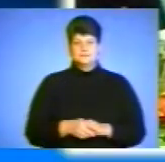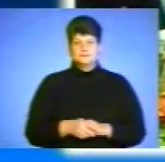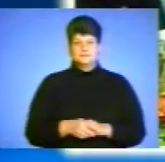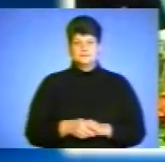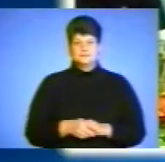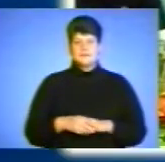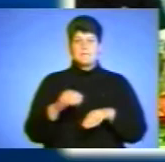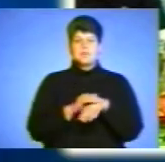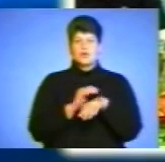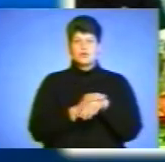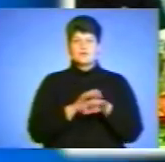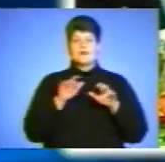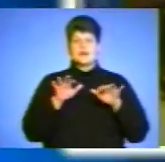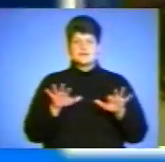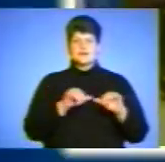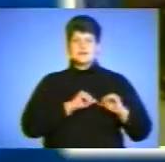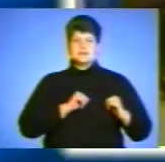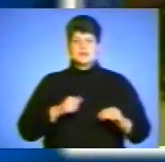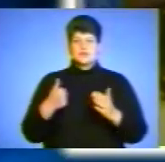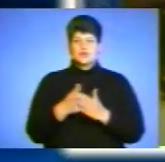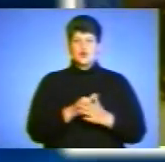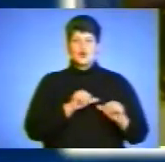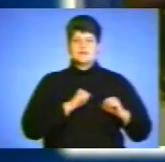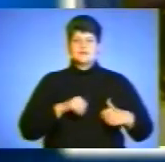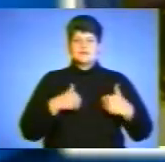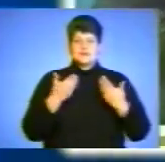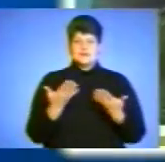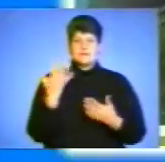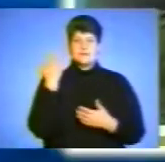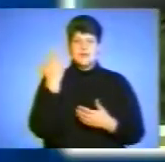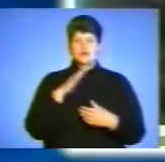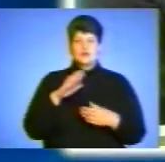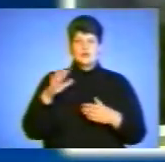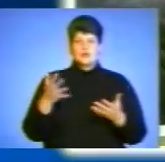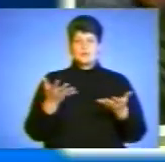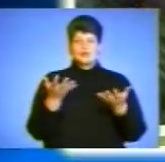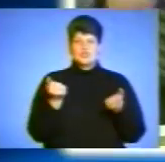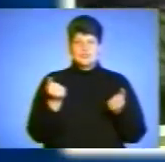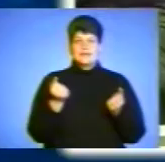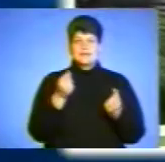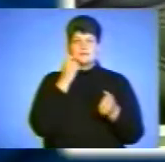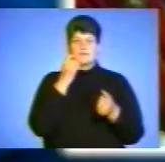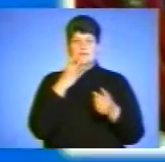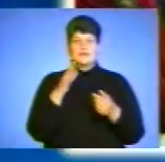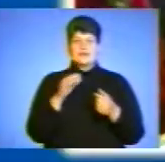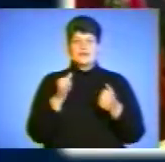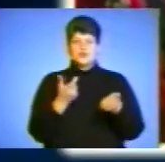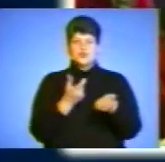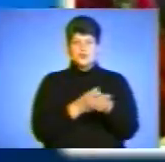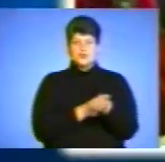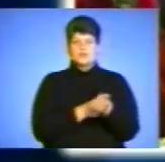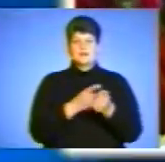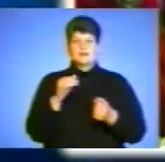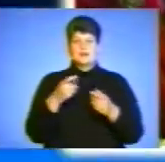Благодійна акція «Серце до серця». П'ятеро дітей отримали інсулінові помпи – пристрої для автоматичного підшкірного введення